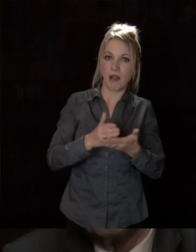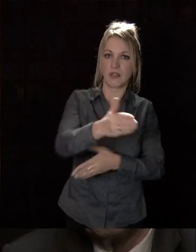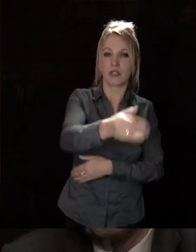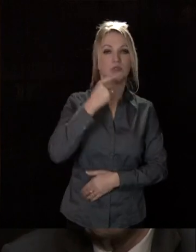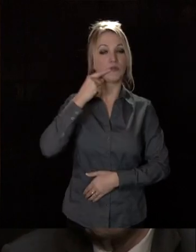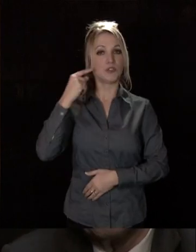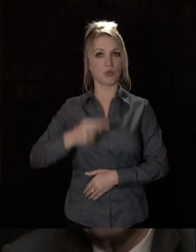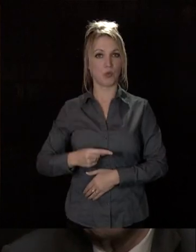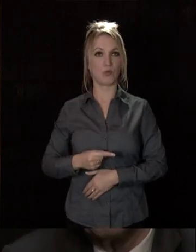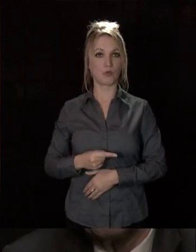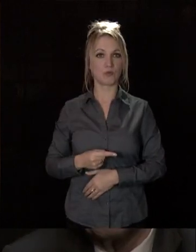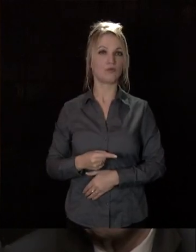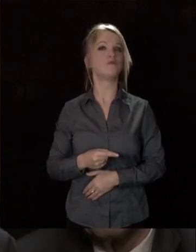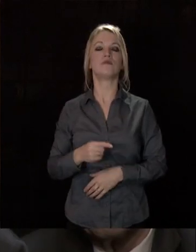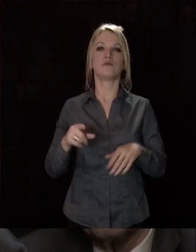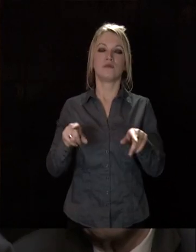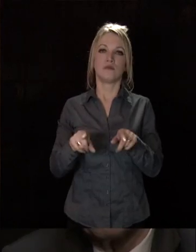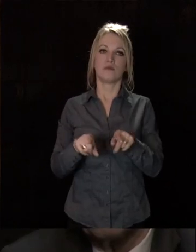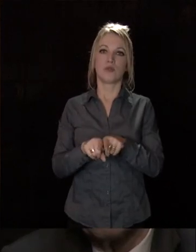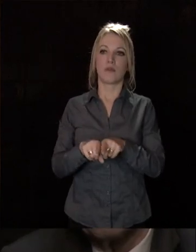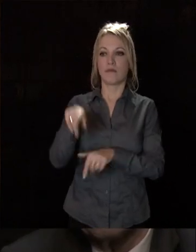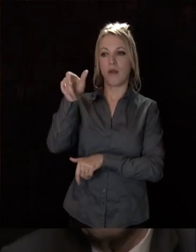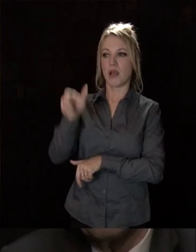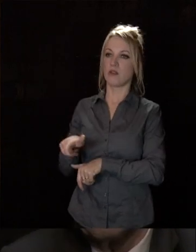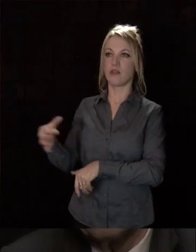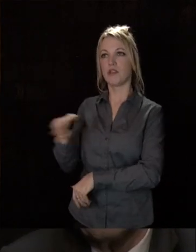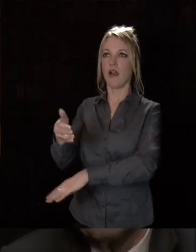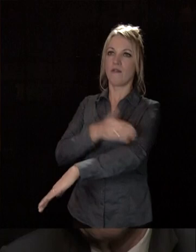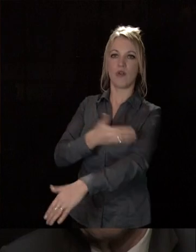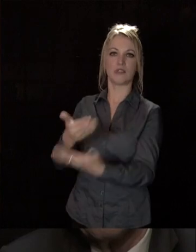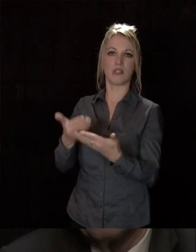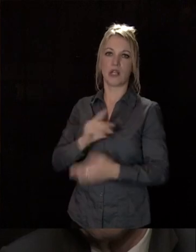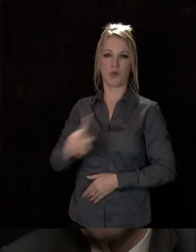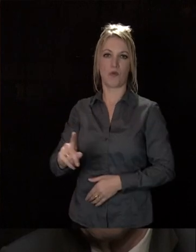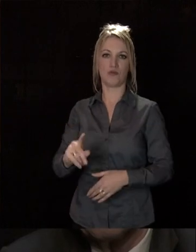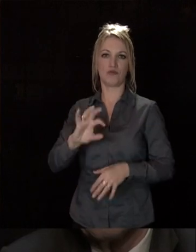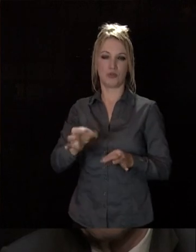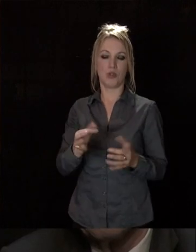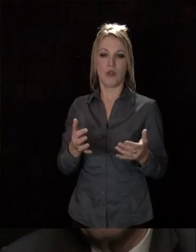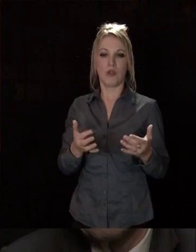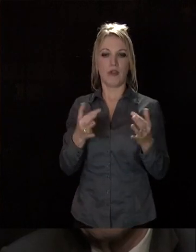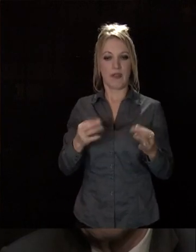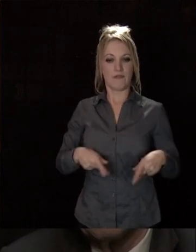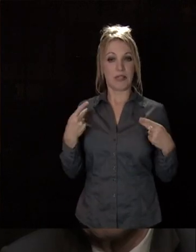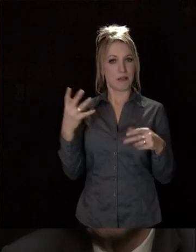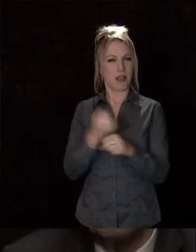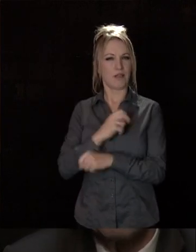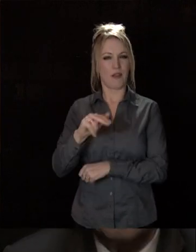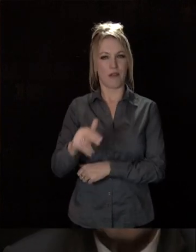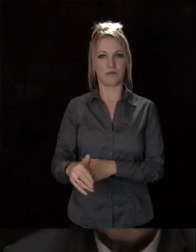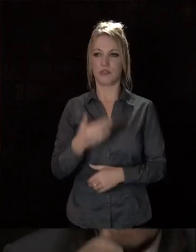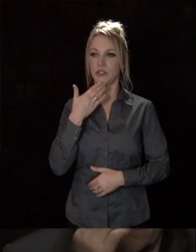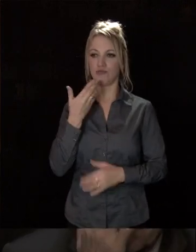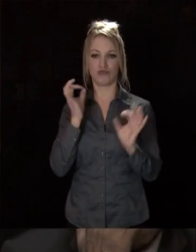Dijon, faisant mentir bien des mauvais prophètes, il y en a toujours, se place à l'heure des comptes dans le club des villes qui gagnent. Elle